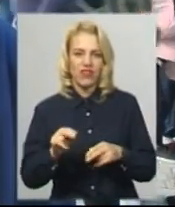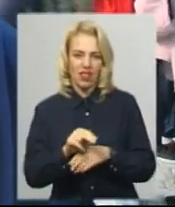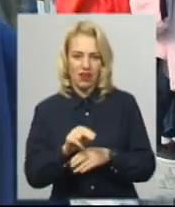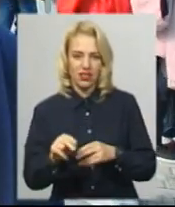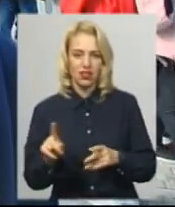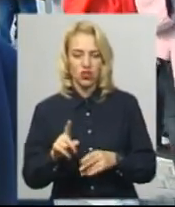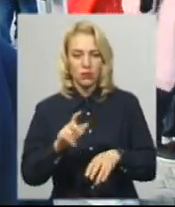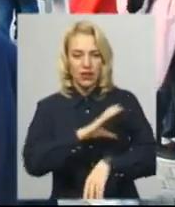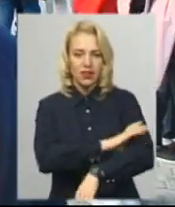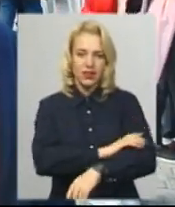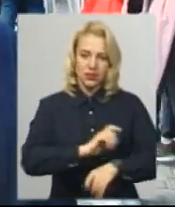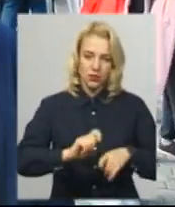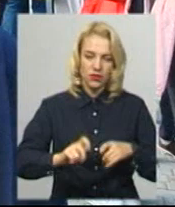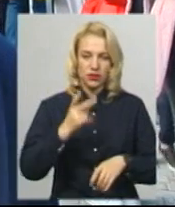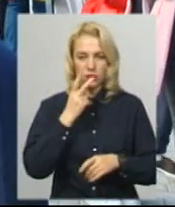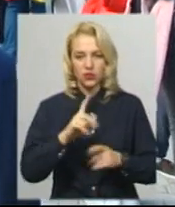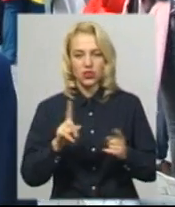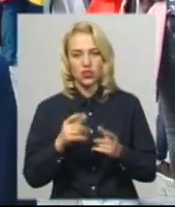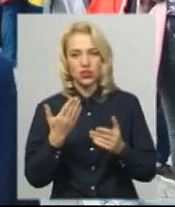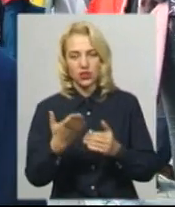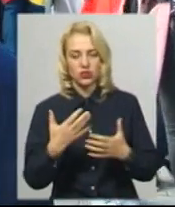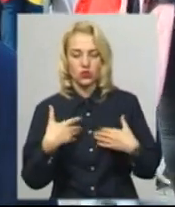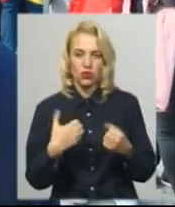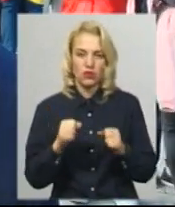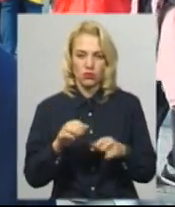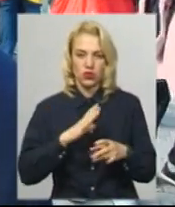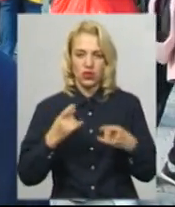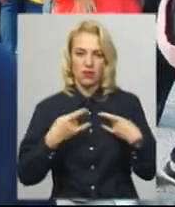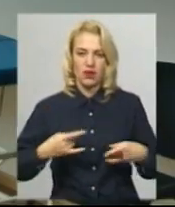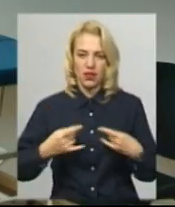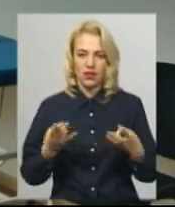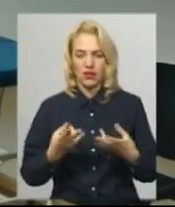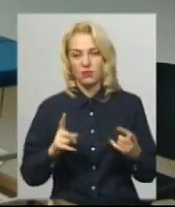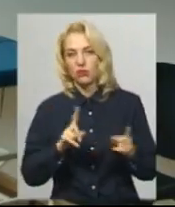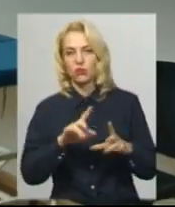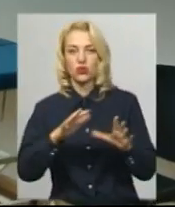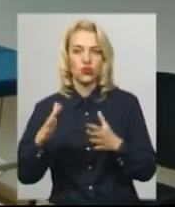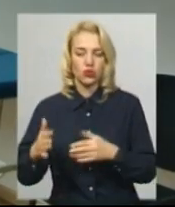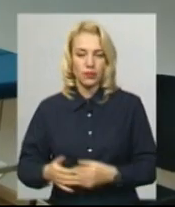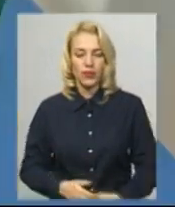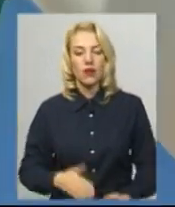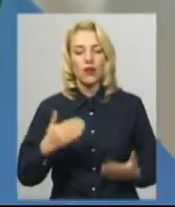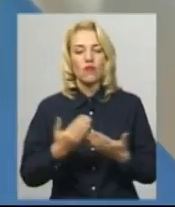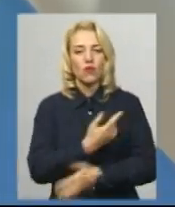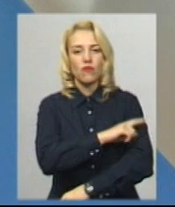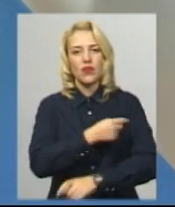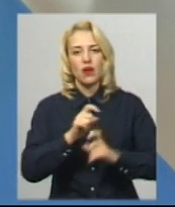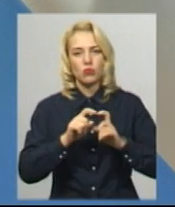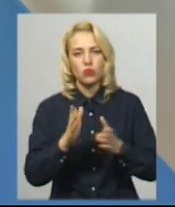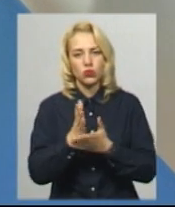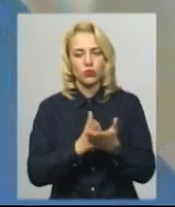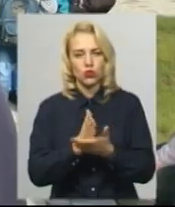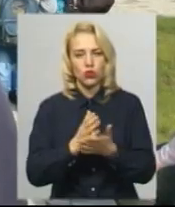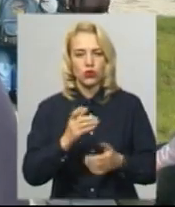щоб змірити тиск і подивитися, чи ти здорова, може рентген буде, може що. У новій амбулаторії обслуговуватимуться жителі